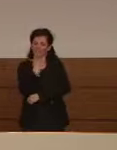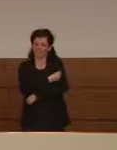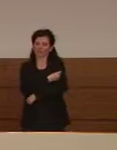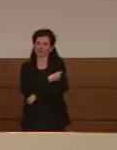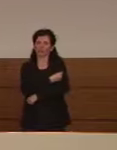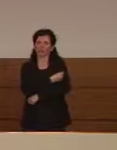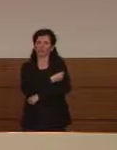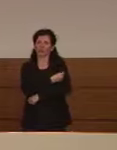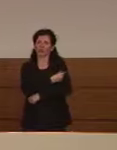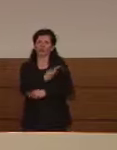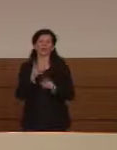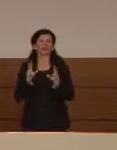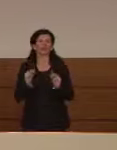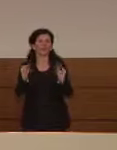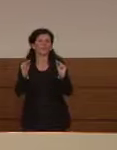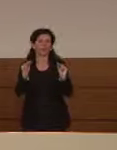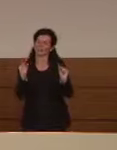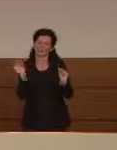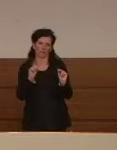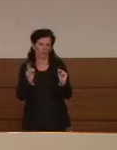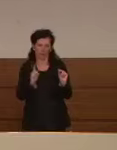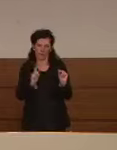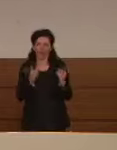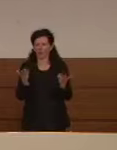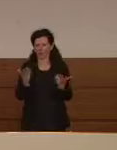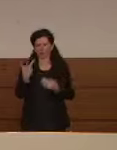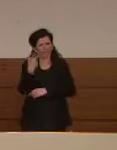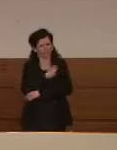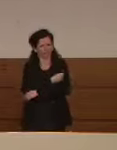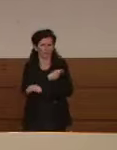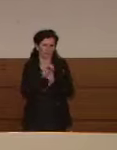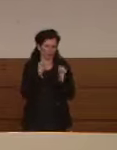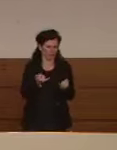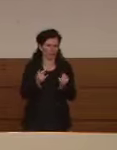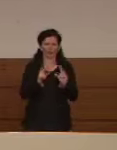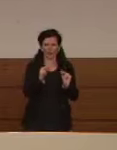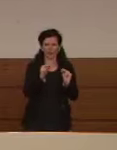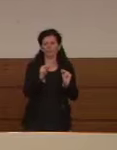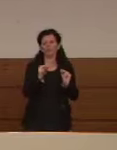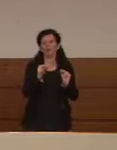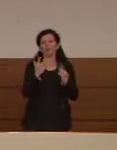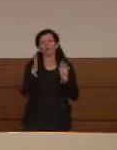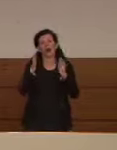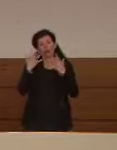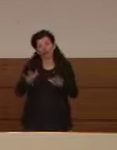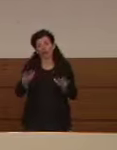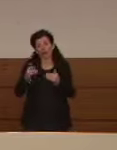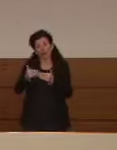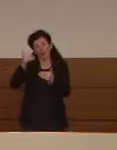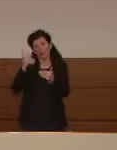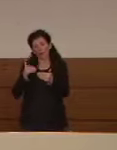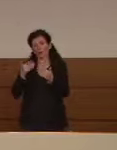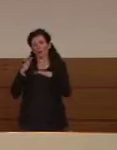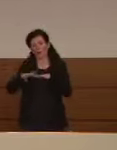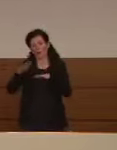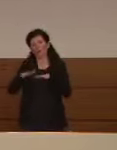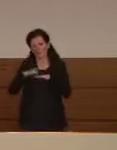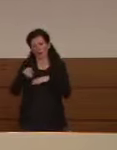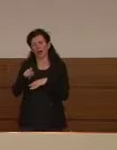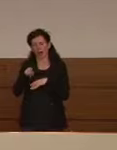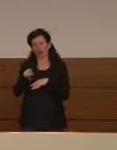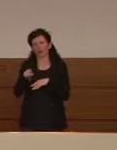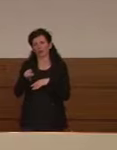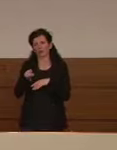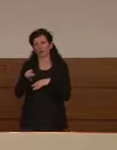innovativo un vaccino per carità sempre innovativo come concezione che però già è stato utilizzato e